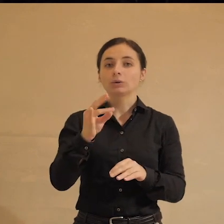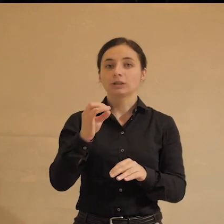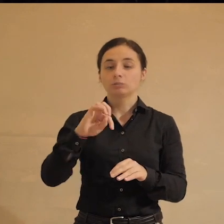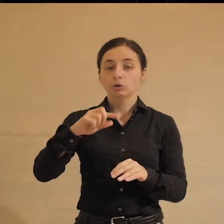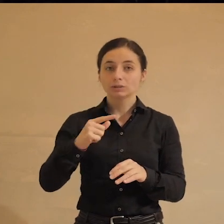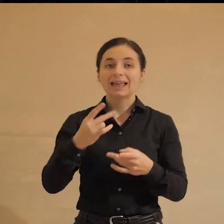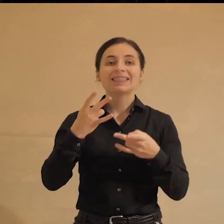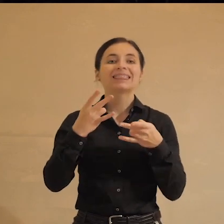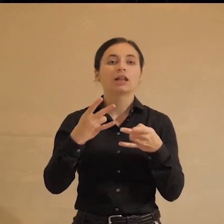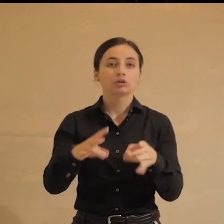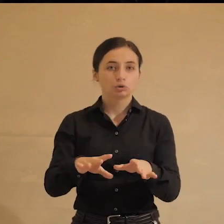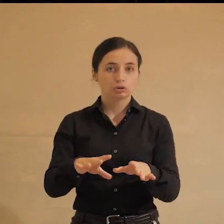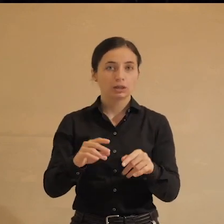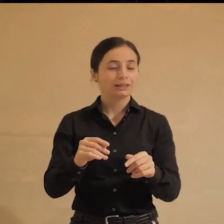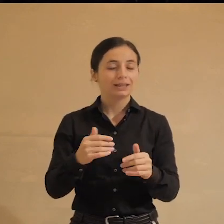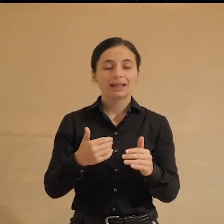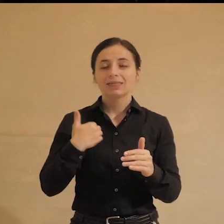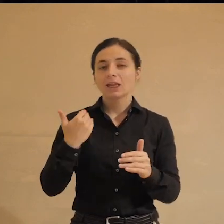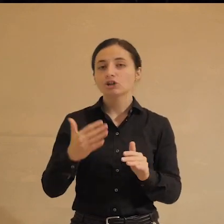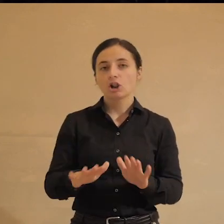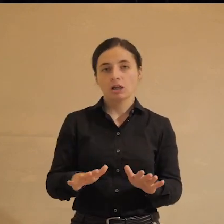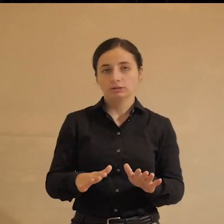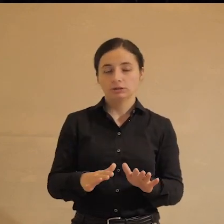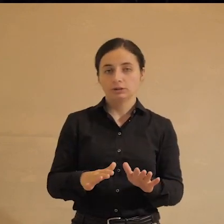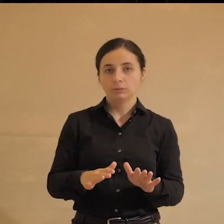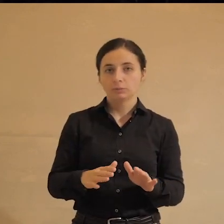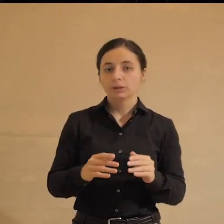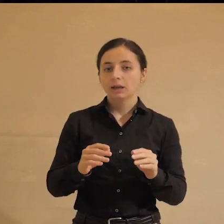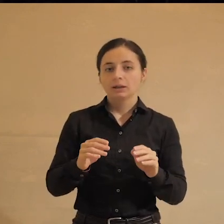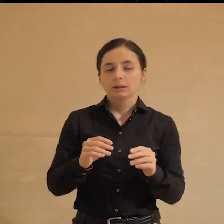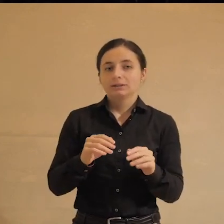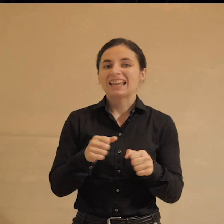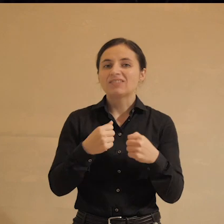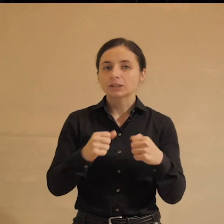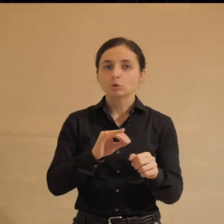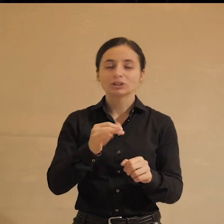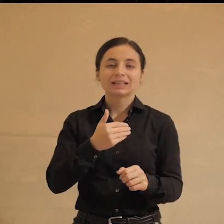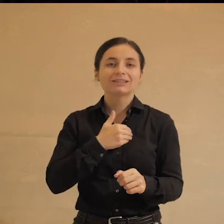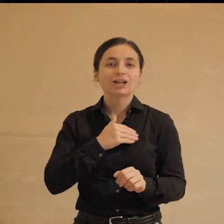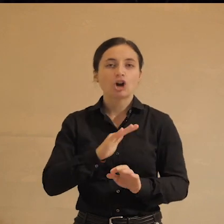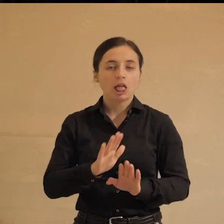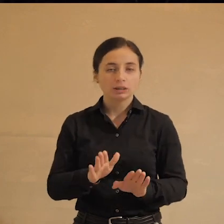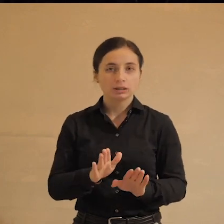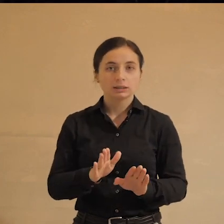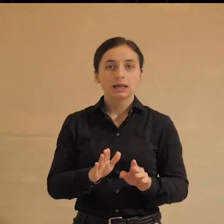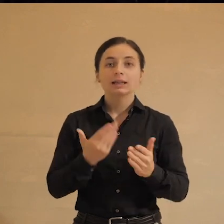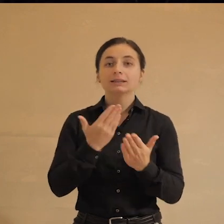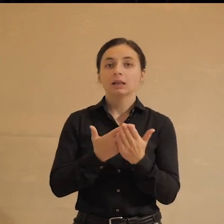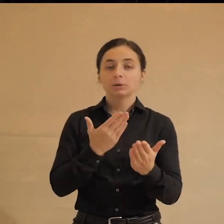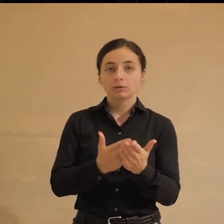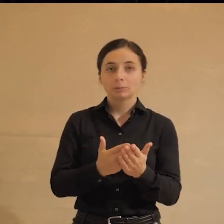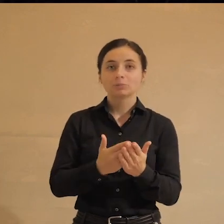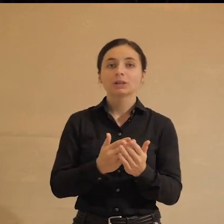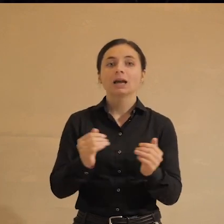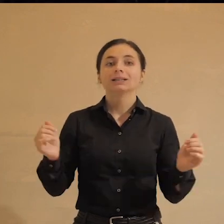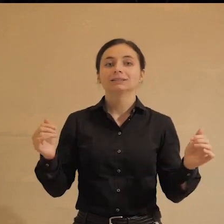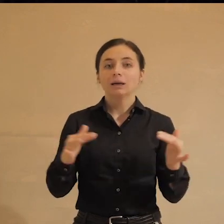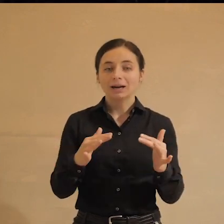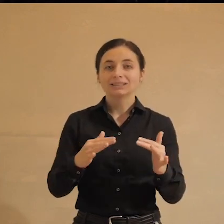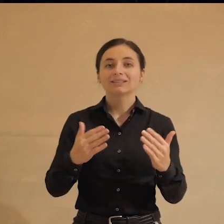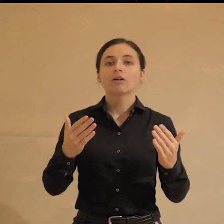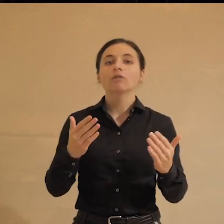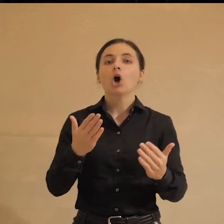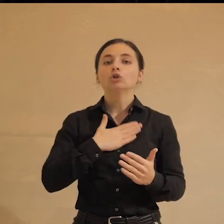не нужна, но и нежелательно, невозможно и нежелательно. Это, например, собрание собственников жилья в